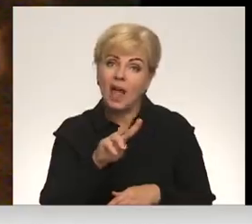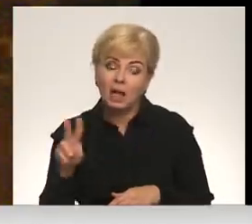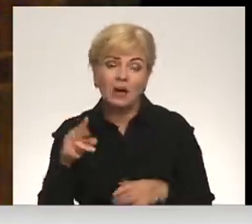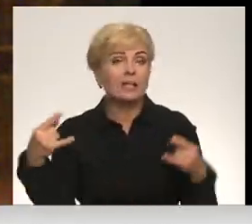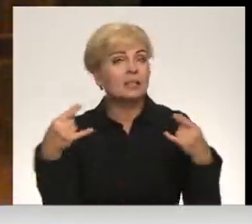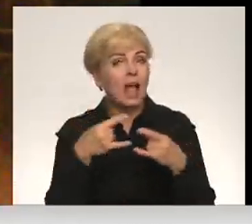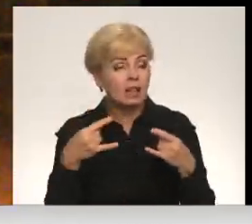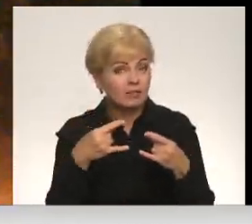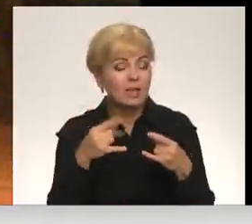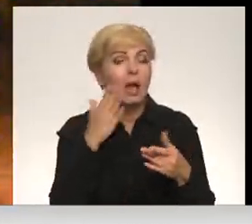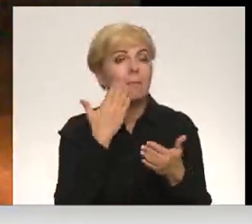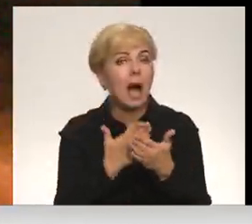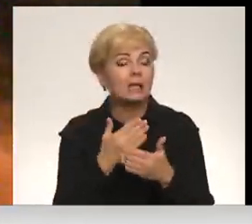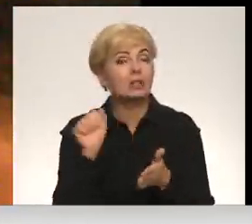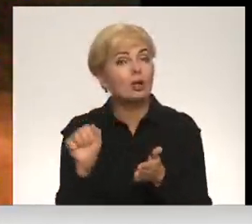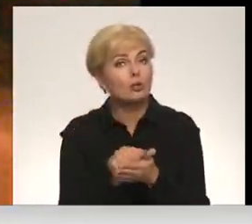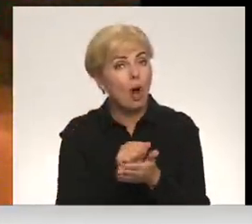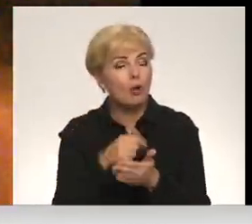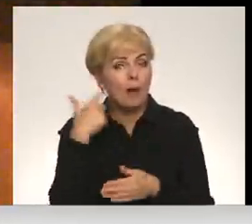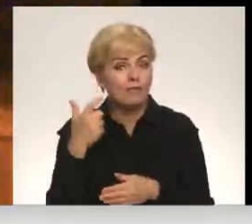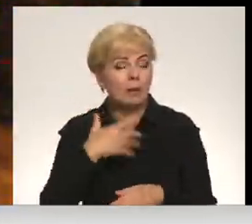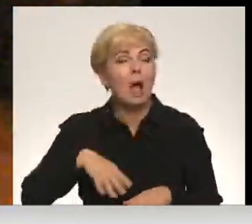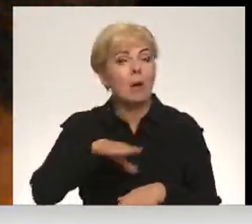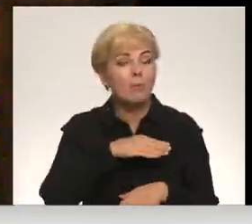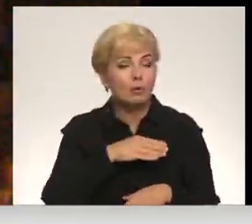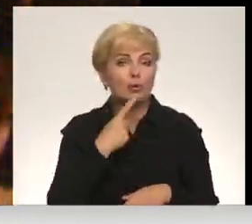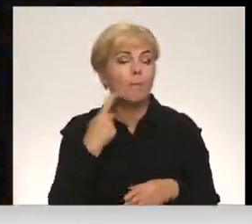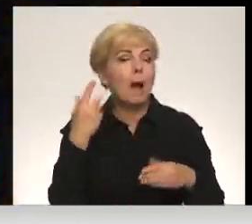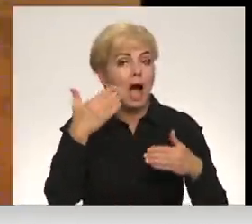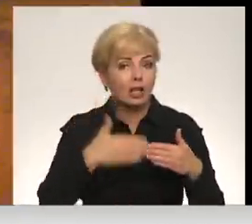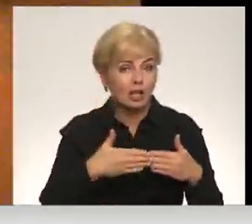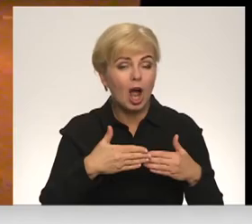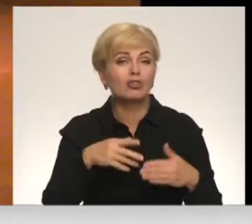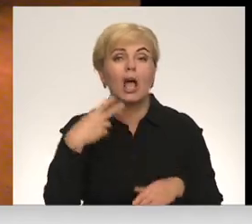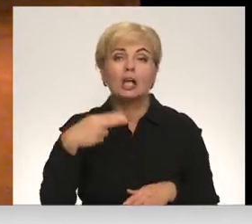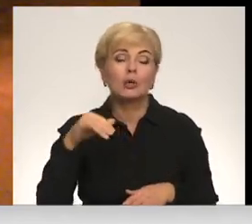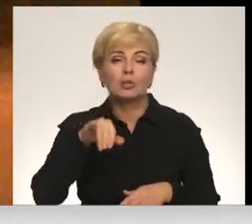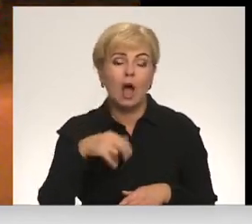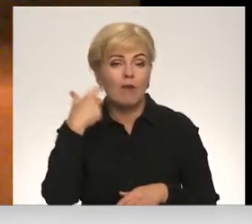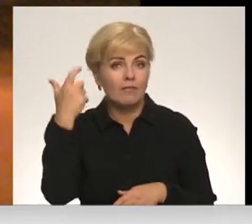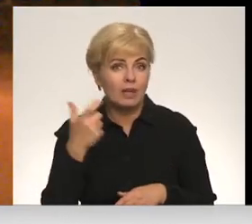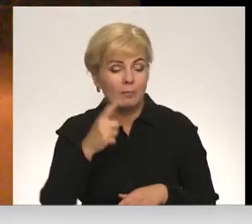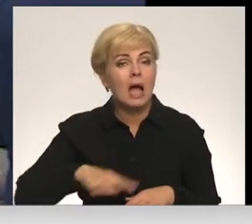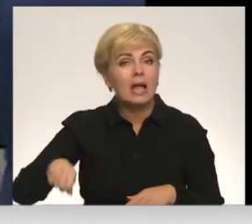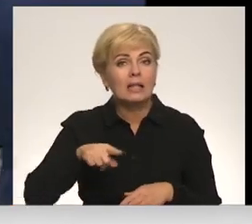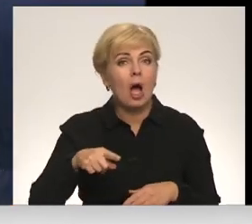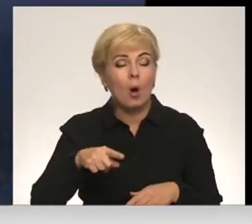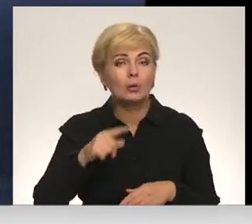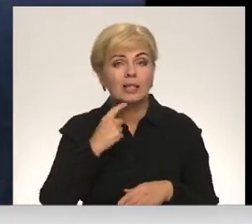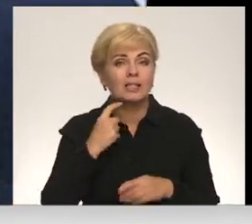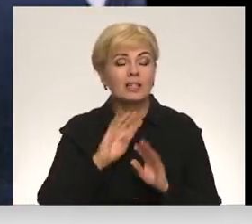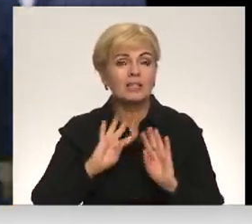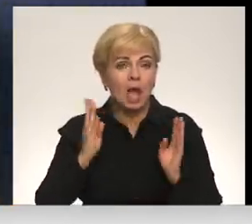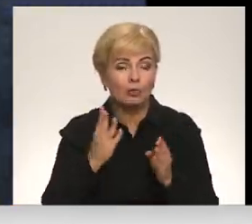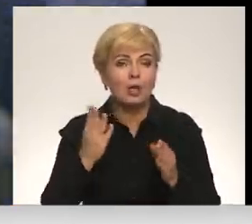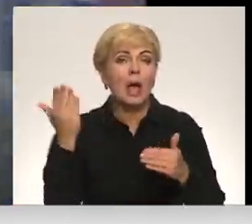televīzijas ekrānos būs dokumentālā filma Mūsu barikāžu laiks. 20. janvārī filma Tautas cietoksnis barikādes